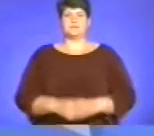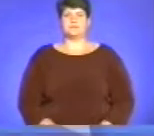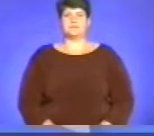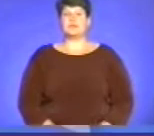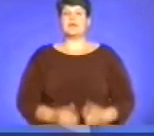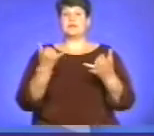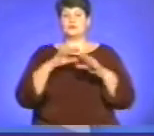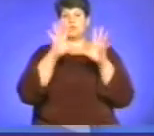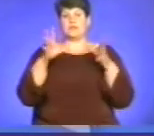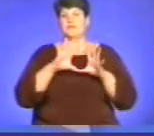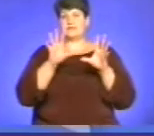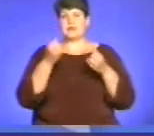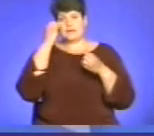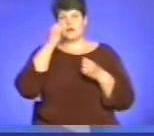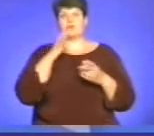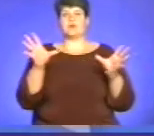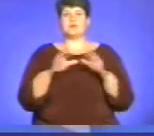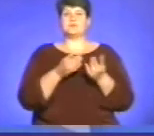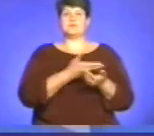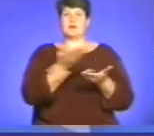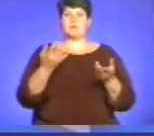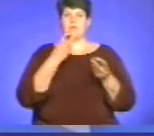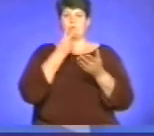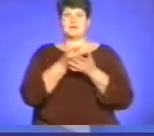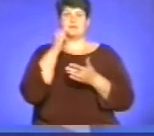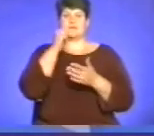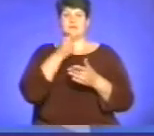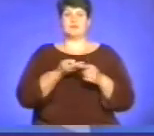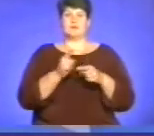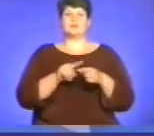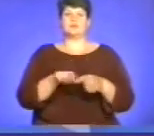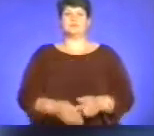На сьогодні в мене все. Дякую, що ви з нами і побачимось завтра у тій же студії.